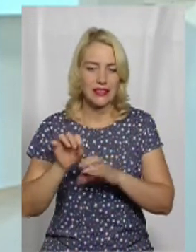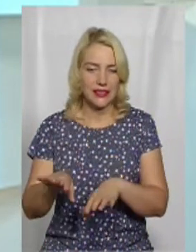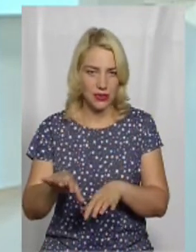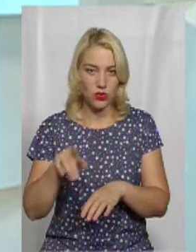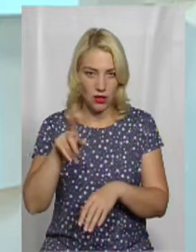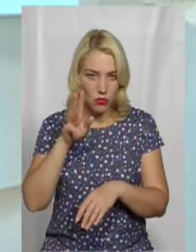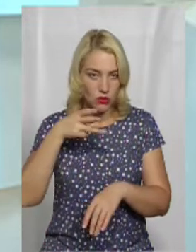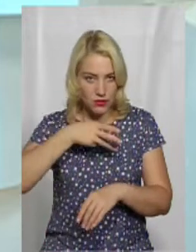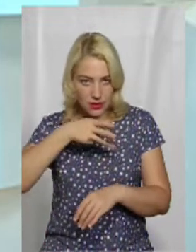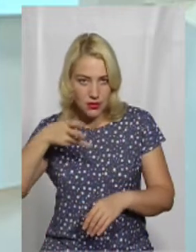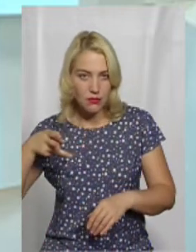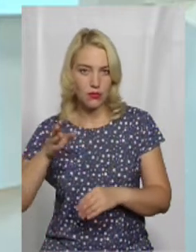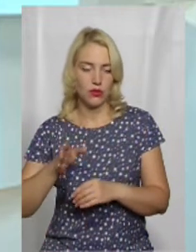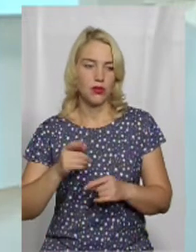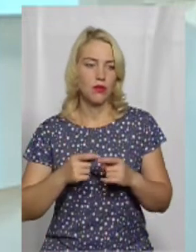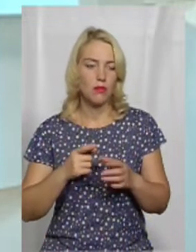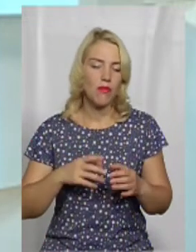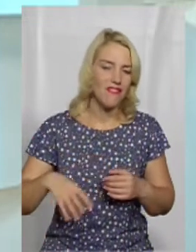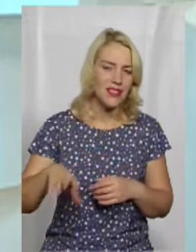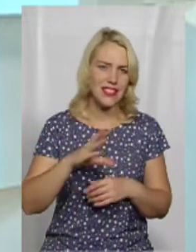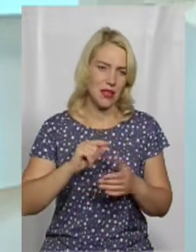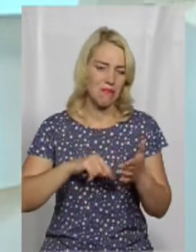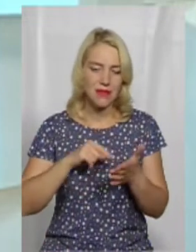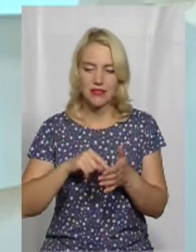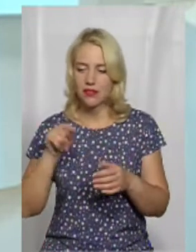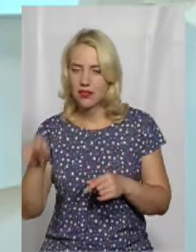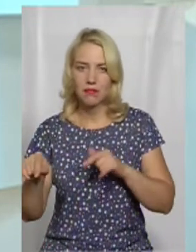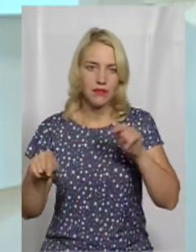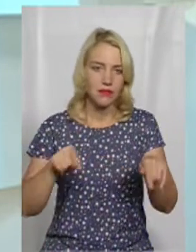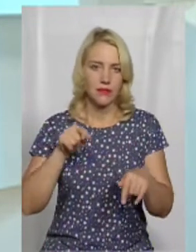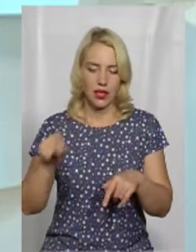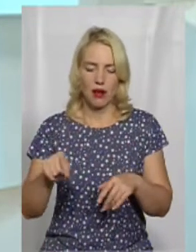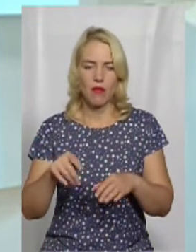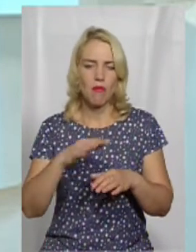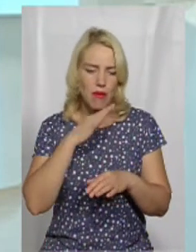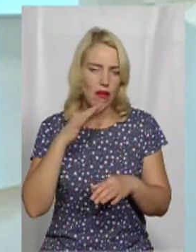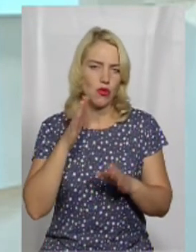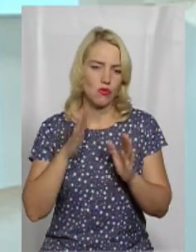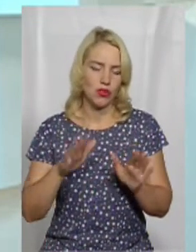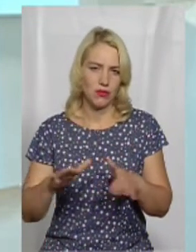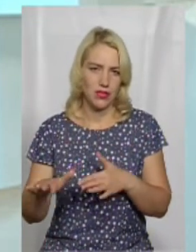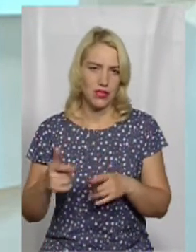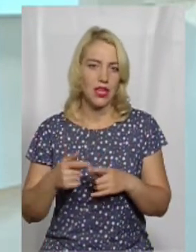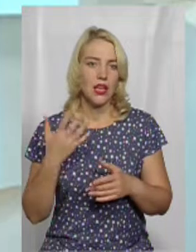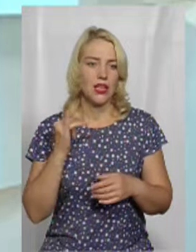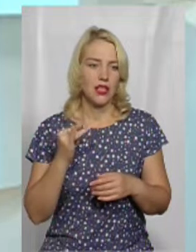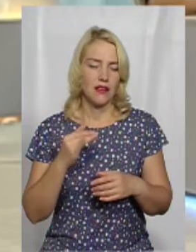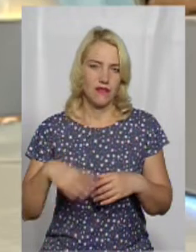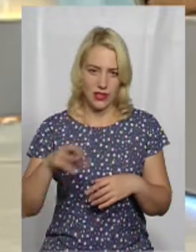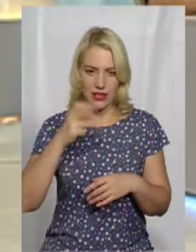місту. Тобто важко навіть якісь локації реально так от описати, тому що їх буде багато по всьому місту. Весь Хмельницький